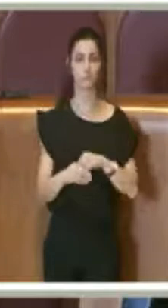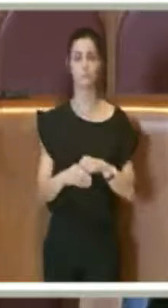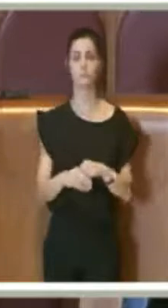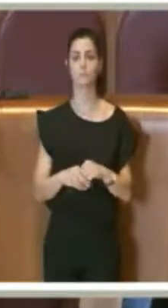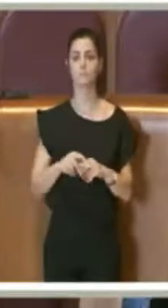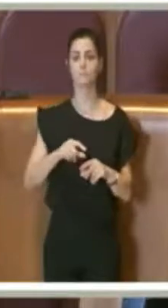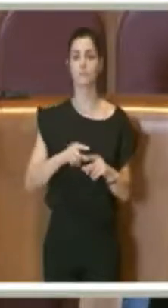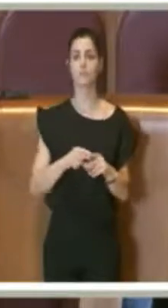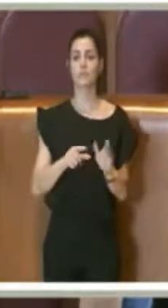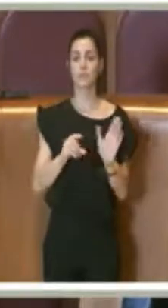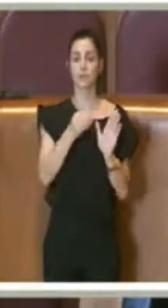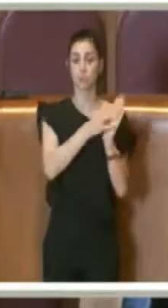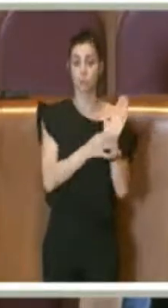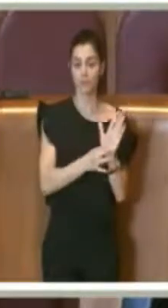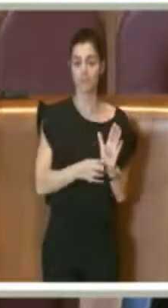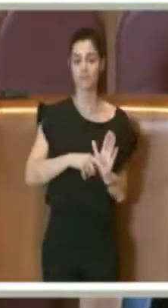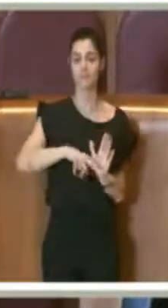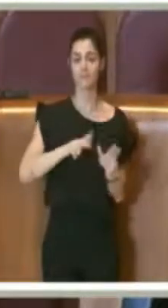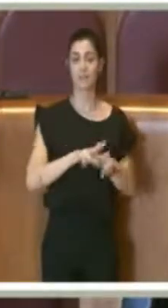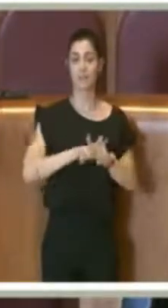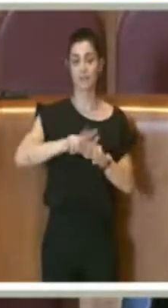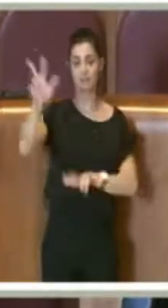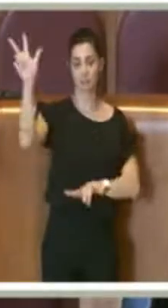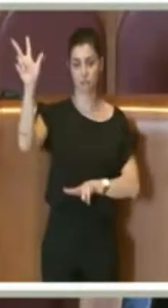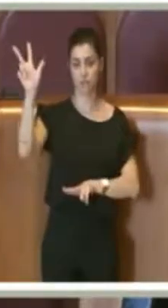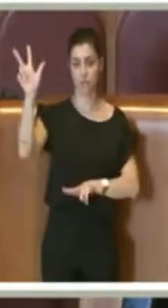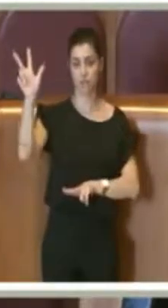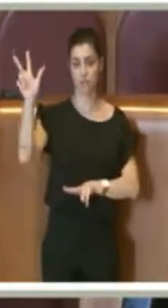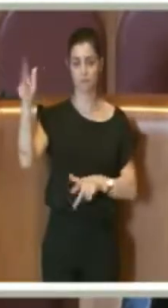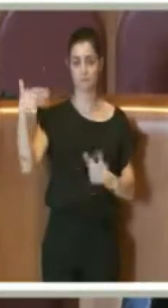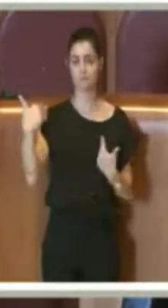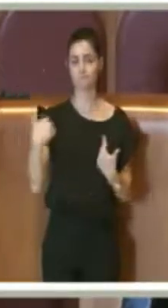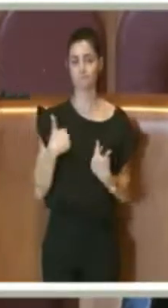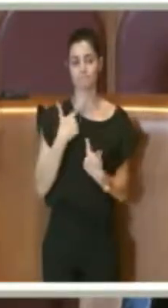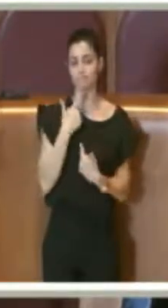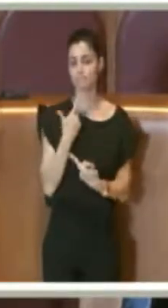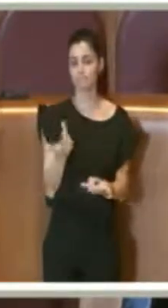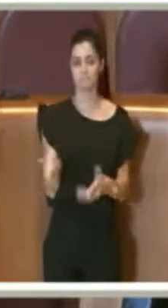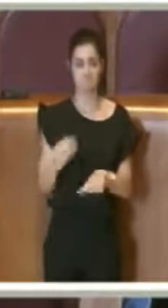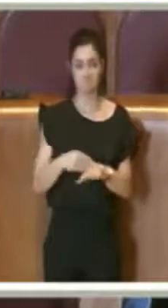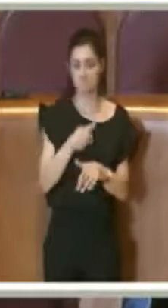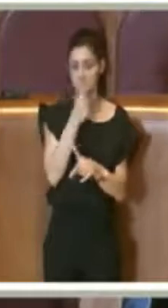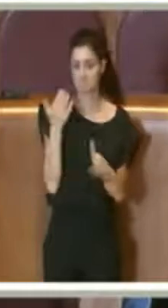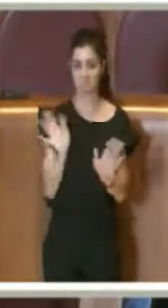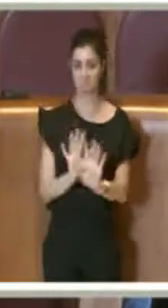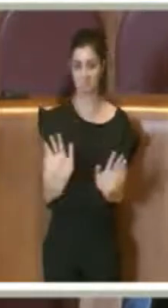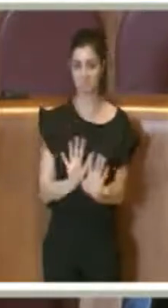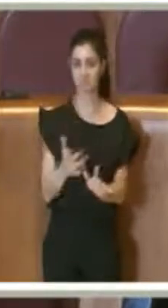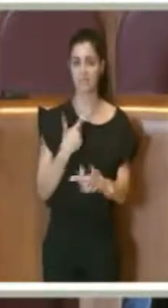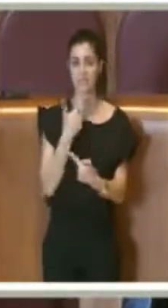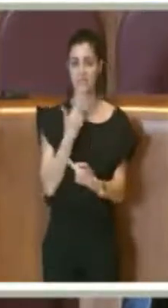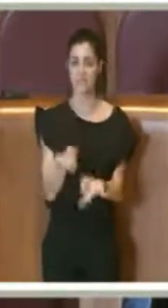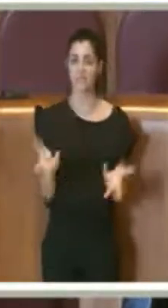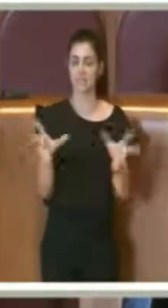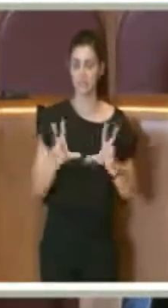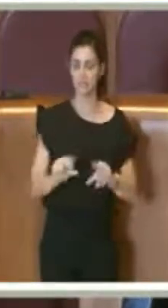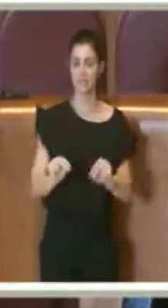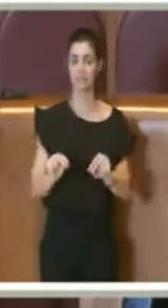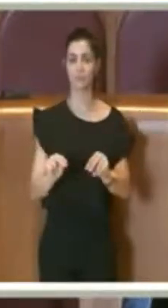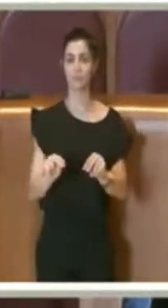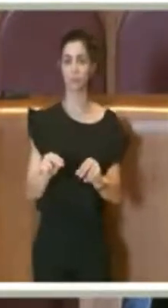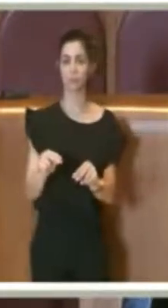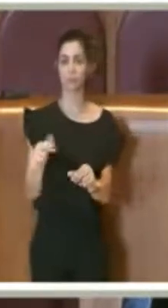nazionali. direi non aggiungo altro perché ripeto è un